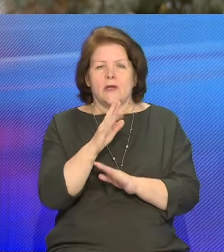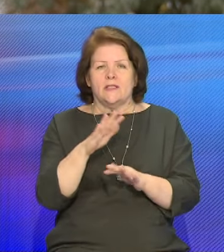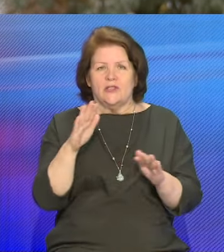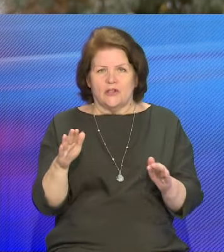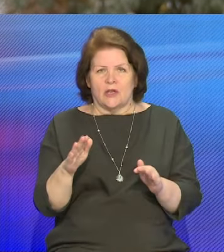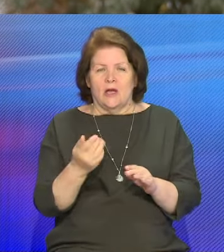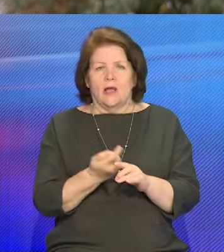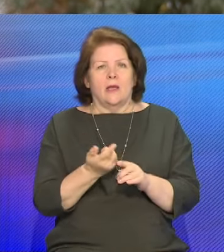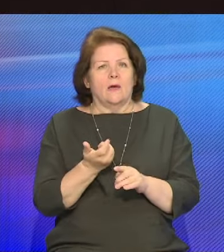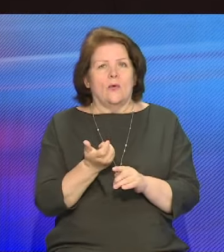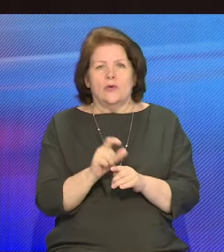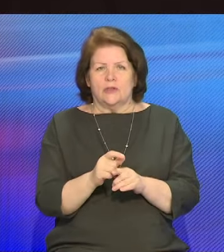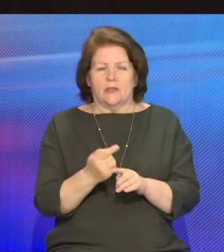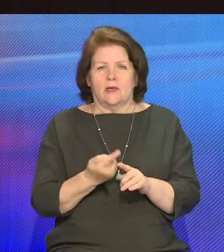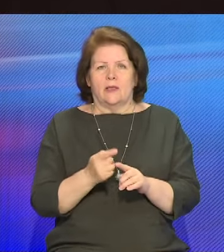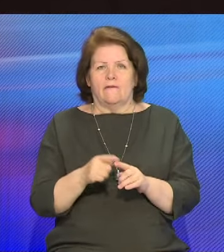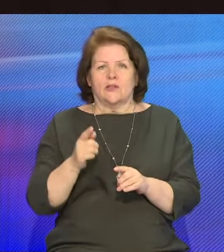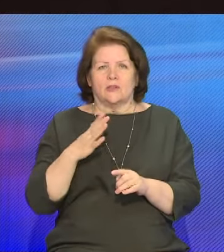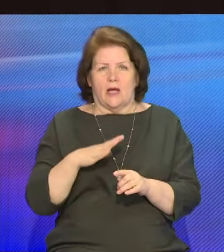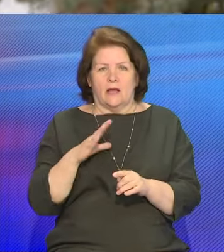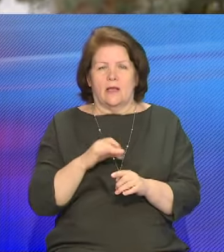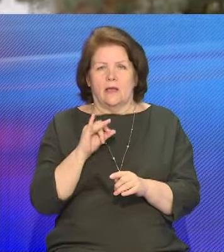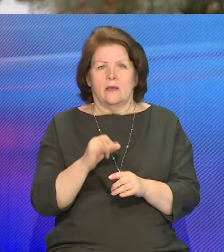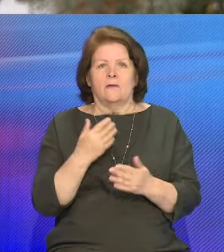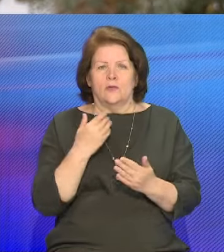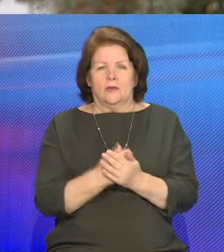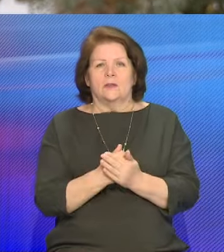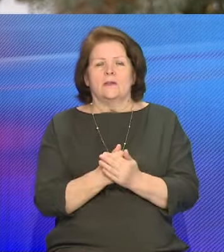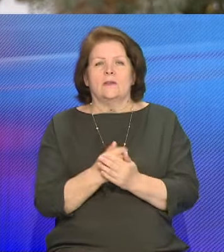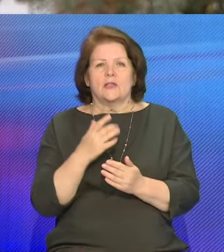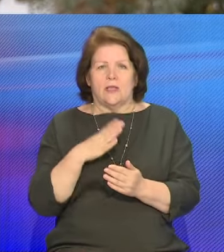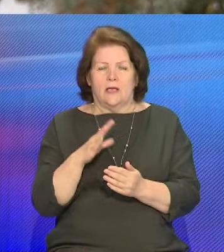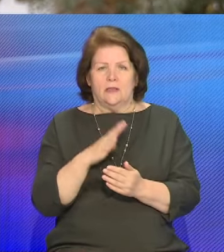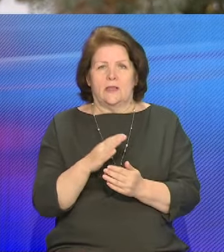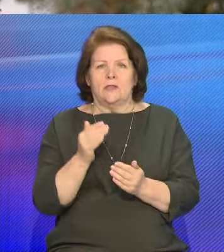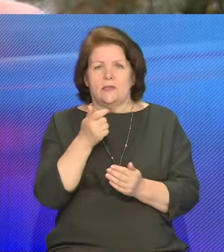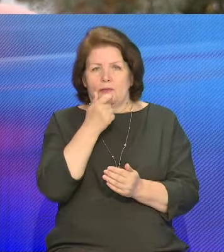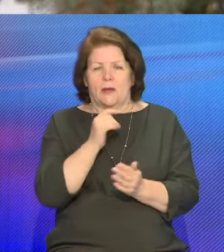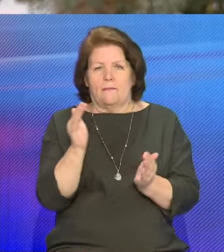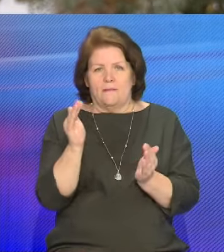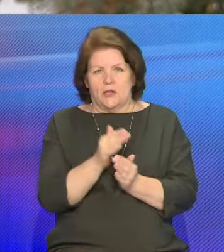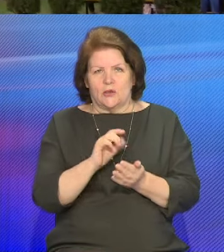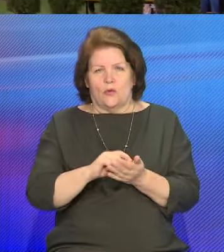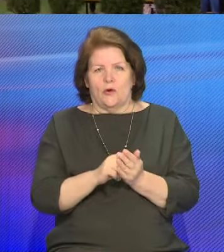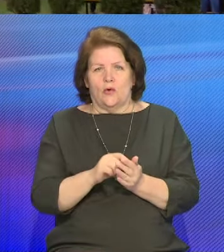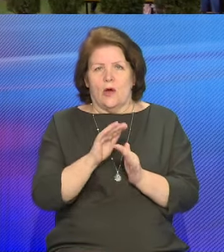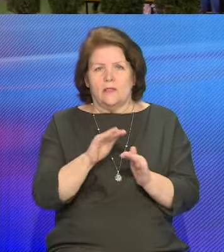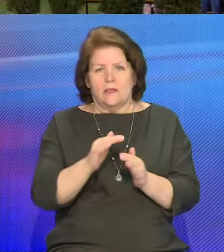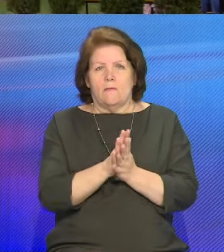очень этого ждали, и наконец-то дождались. Себе мы возьмем комнатку поменьше, а ребятишкам мы дадим побольше.